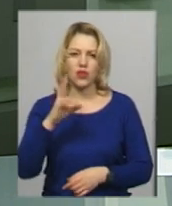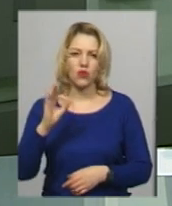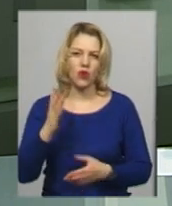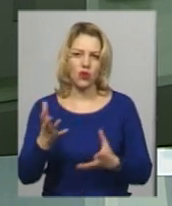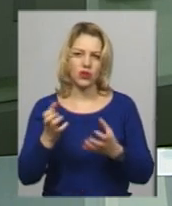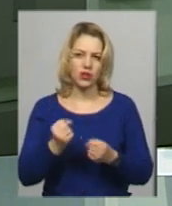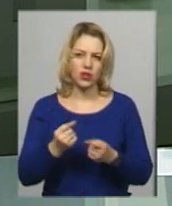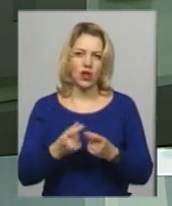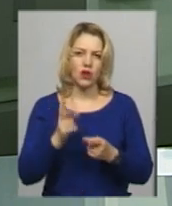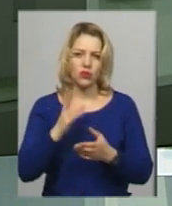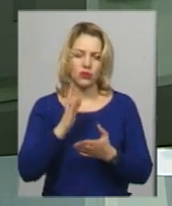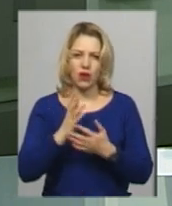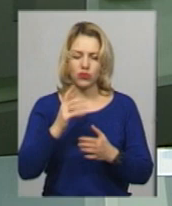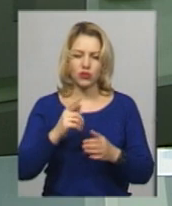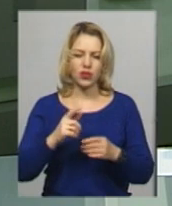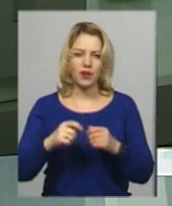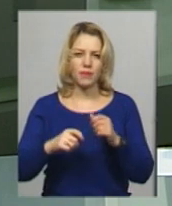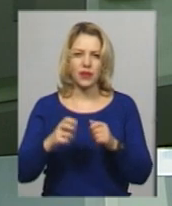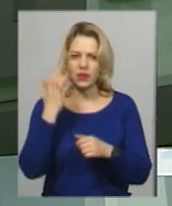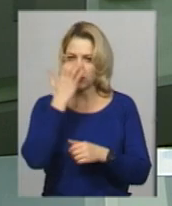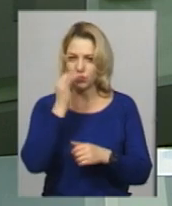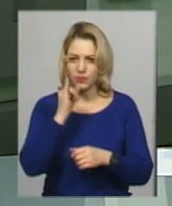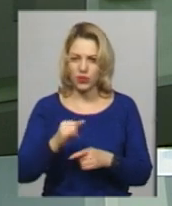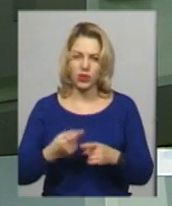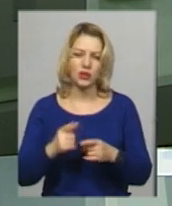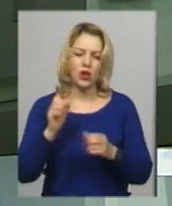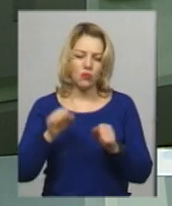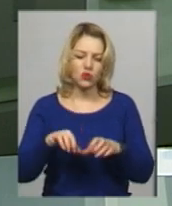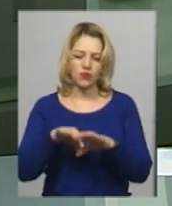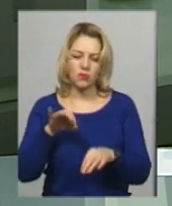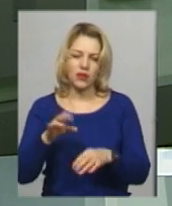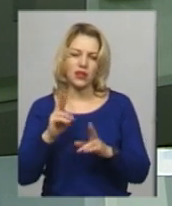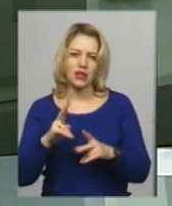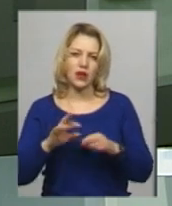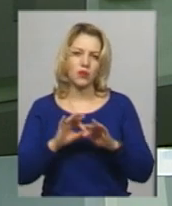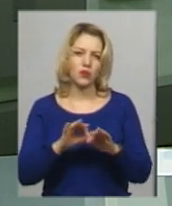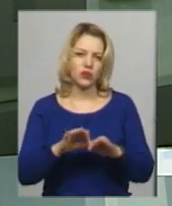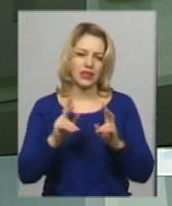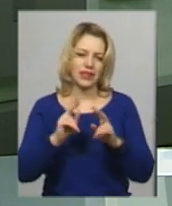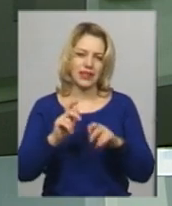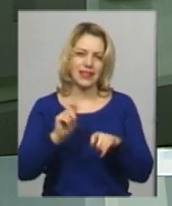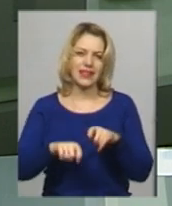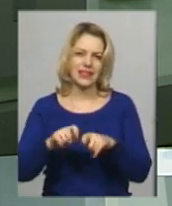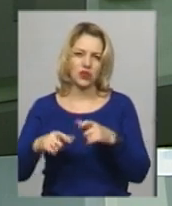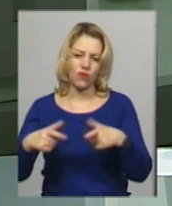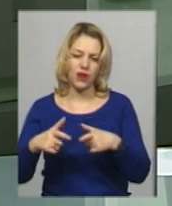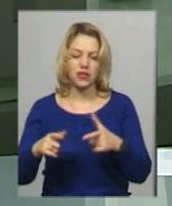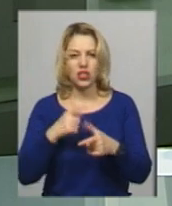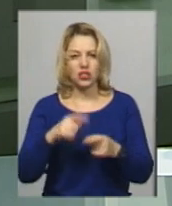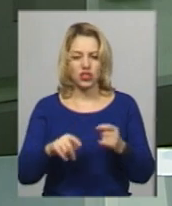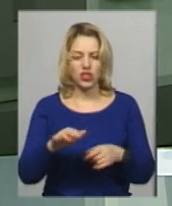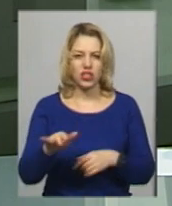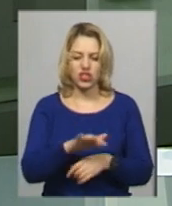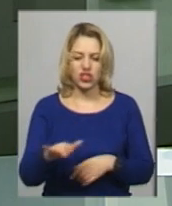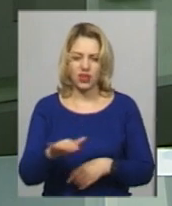глибокі порушення зору, зможуть обирати, як проходити тестування. З використанням завдань, надрукованих шрифтом Брайля, або